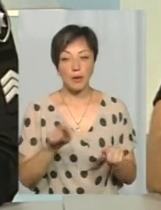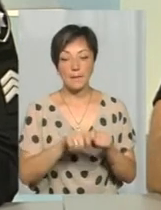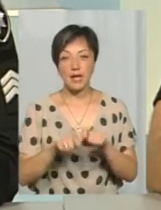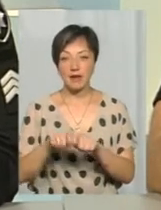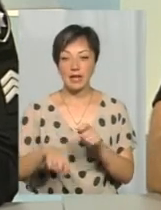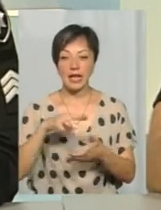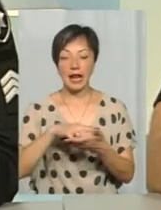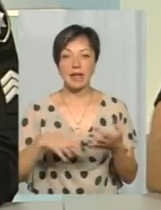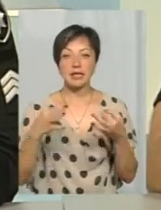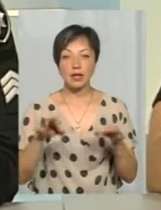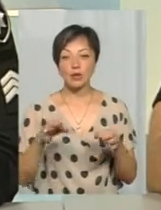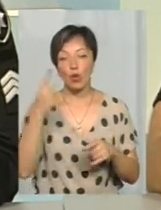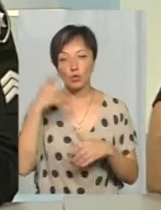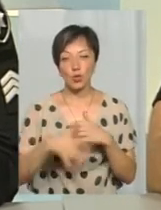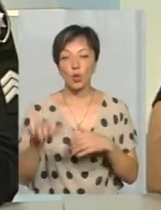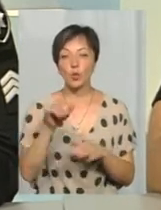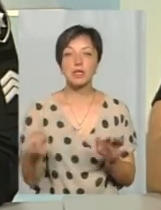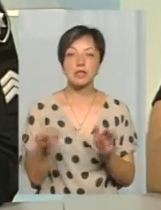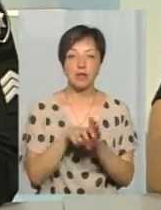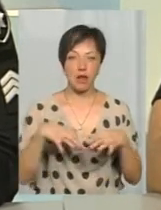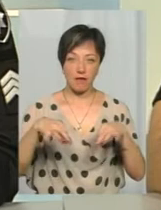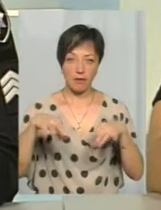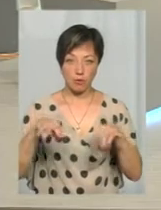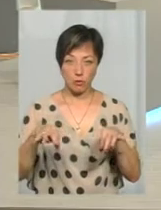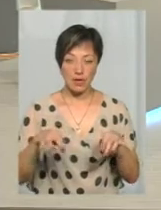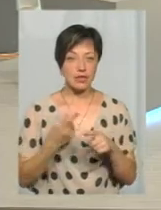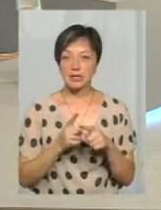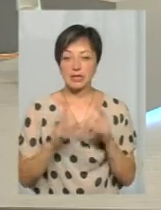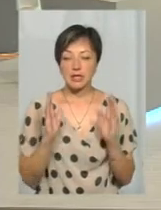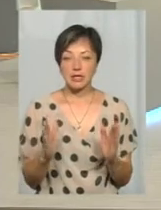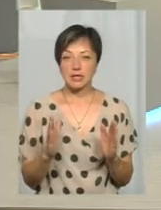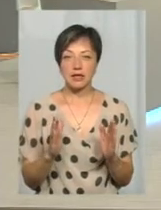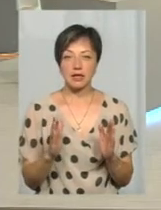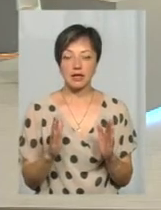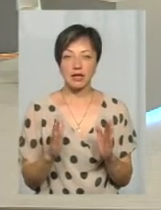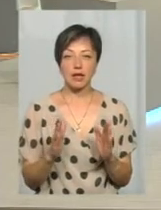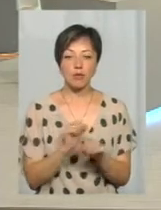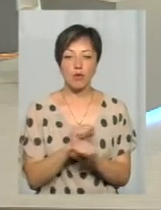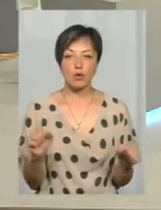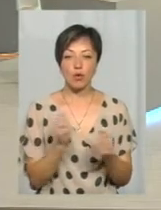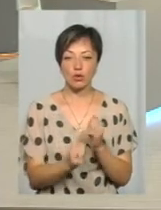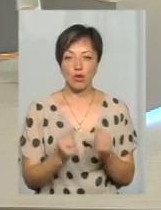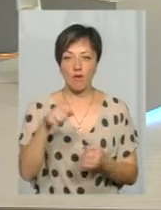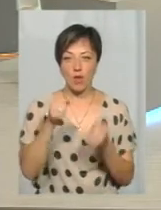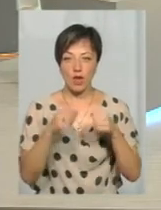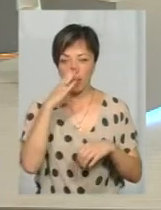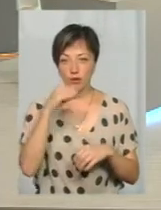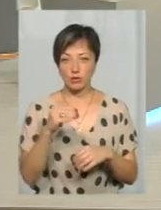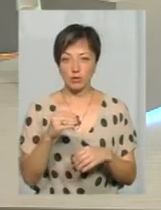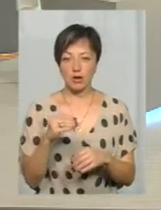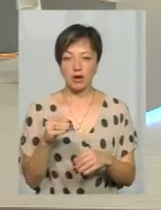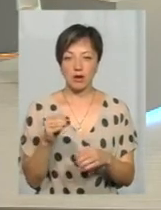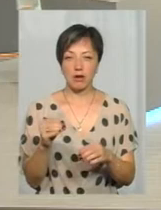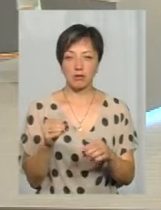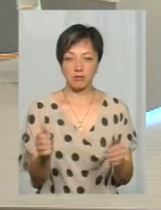ту ліцензію і розуміти, до кого вона сідає в автомобіль. Тобто, це не тільки, скажімо, не можна біля кожного водія маршрутного транспортного засобу